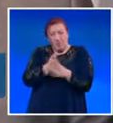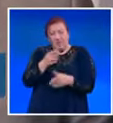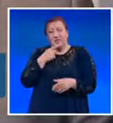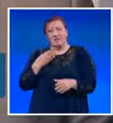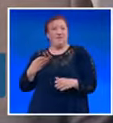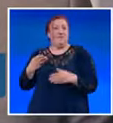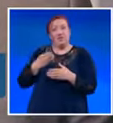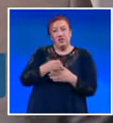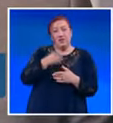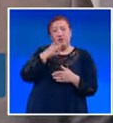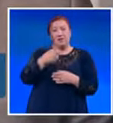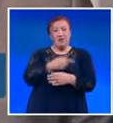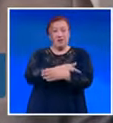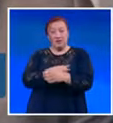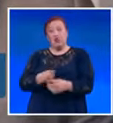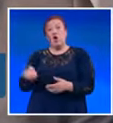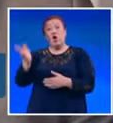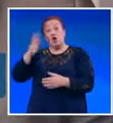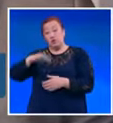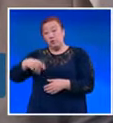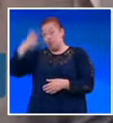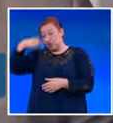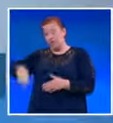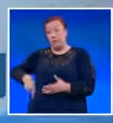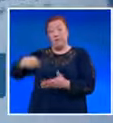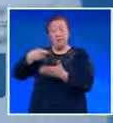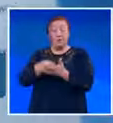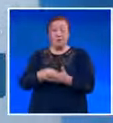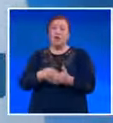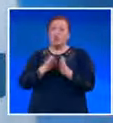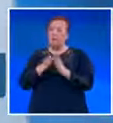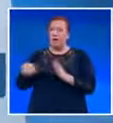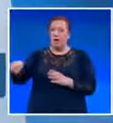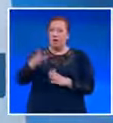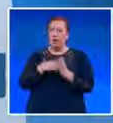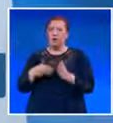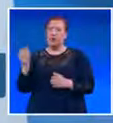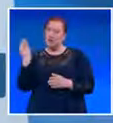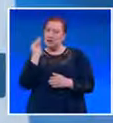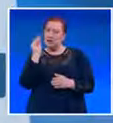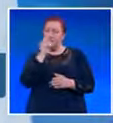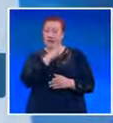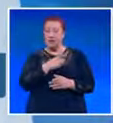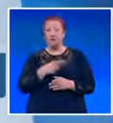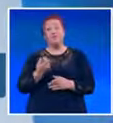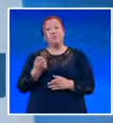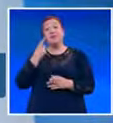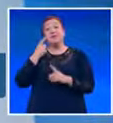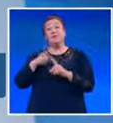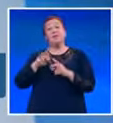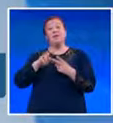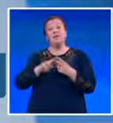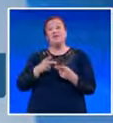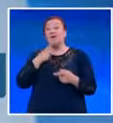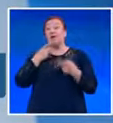И още повече да се плащат от джоба на пациента, така че нека да хората да подадат сигнали. За Битиви министерството отговори. Болницата няма как да иска